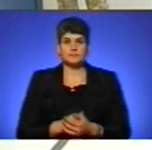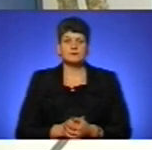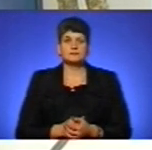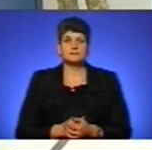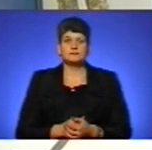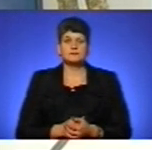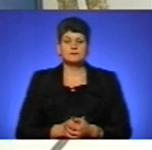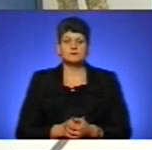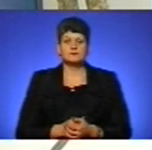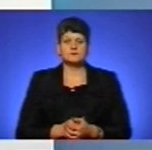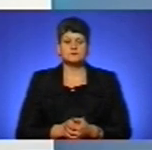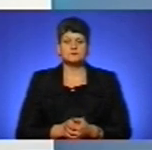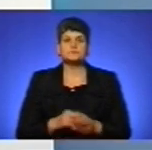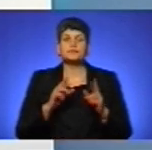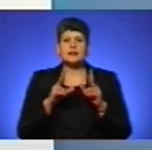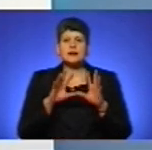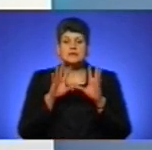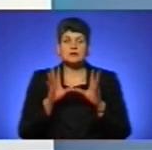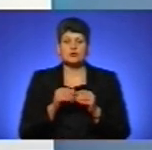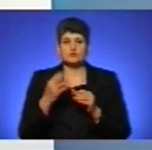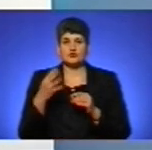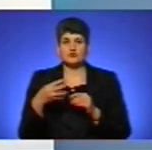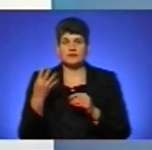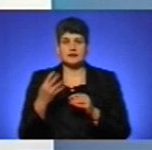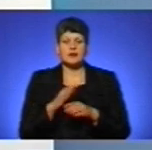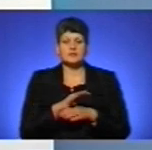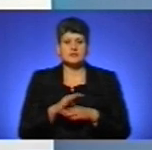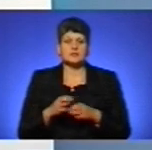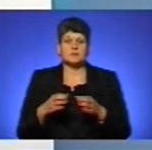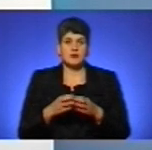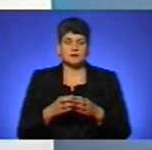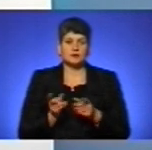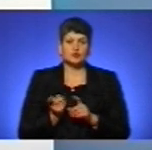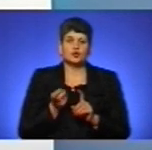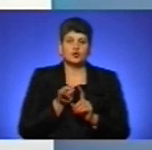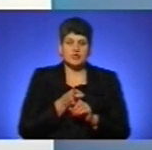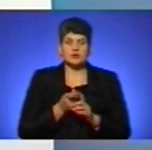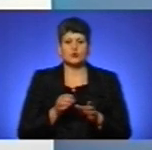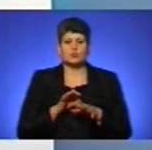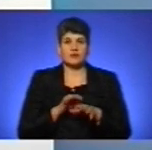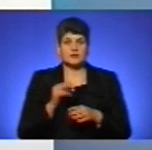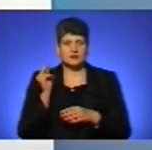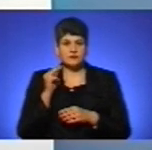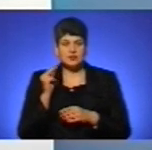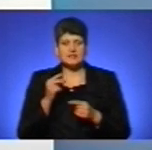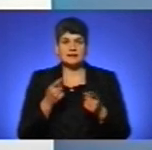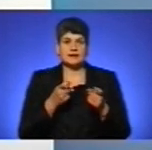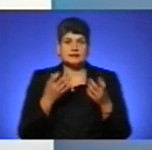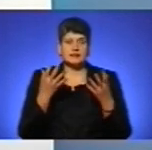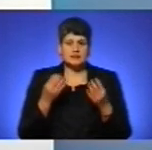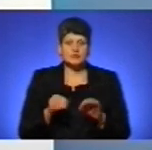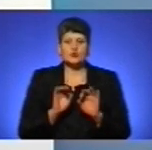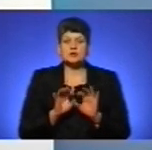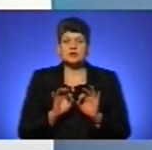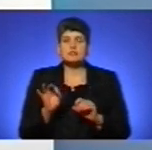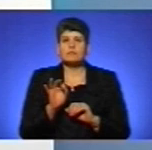Пане Сергію, як загалом долучається 44-та артилерійська бригада до проведення так званих навчань стрілецьких днів і також безпосередньо розкажіть